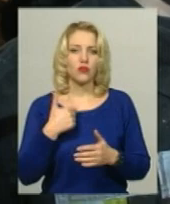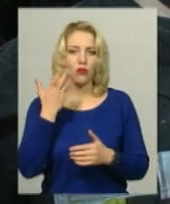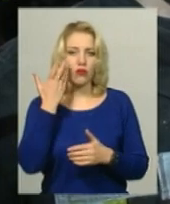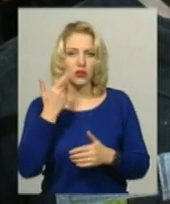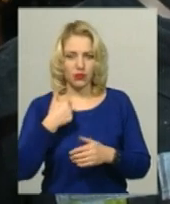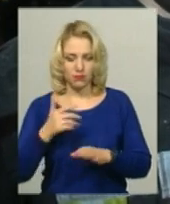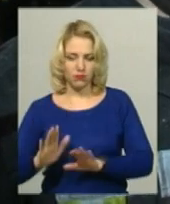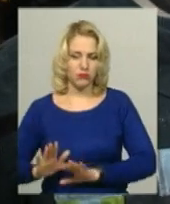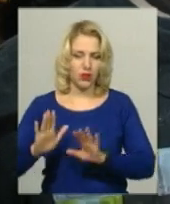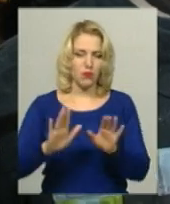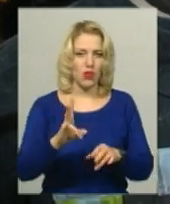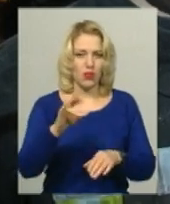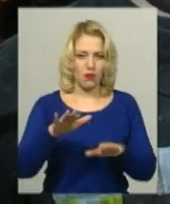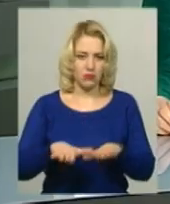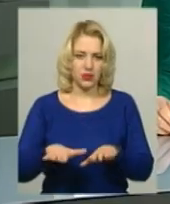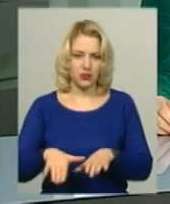момент прибуття підрозділу.